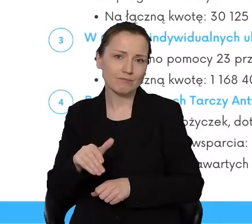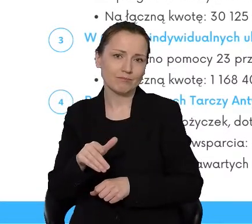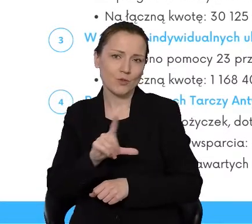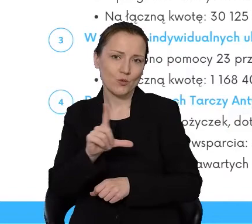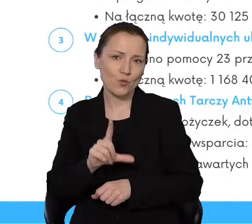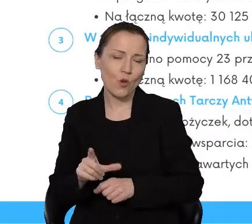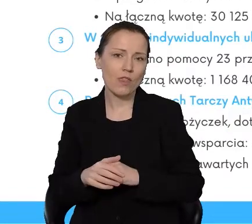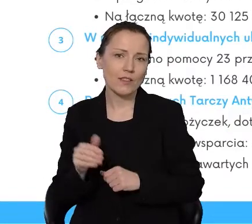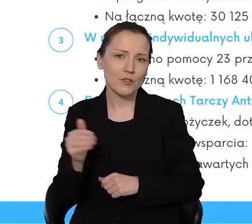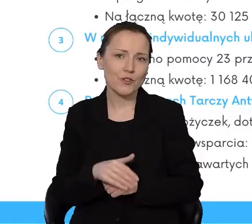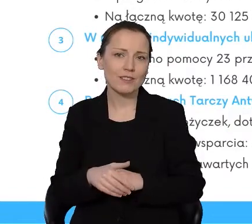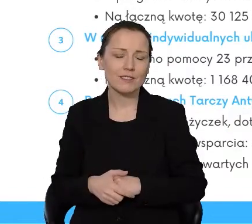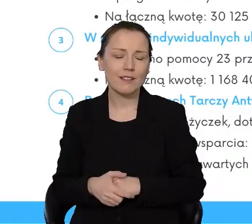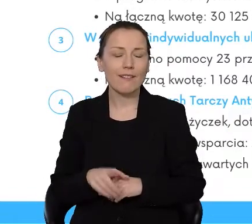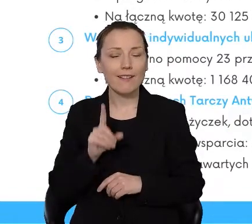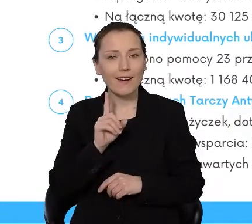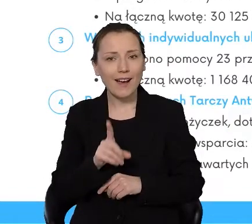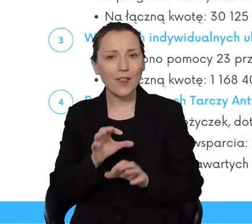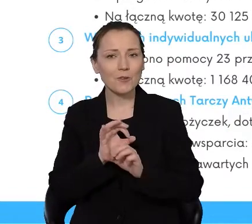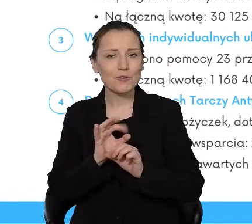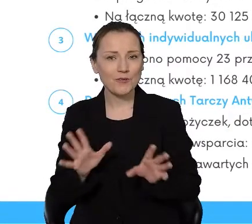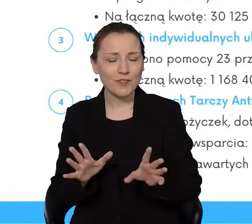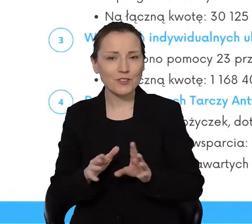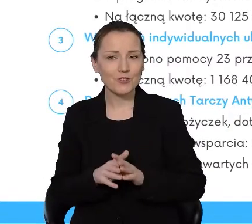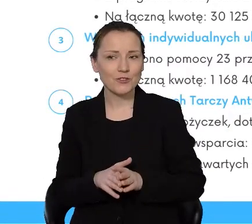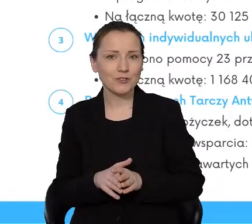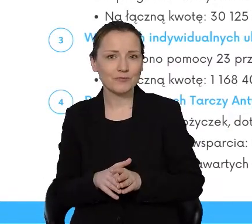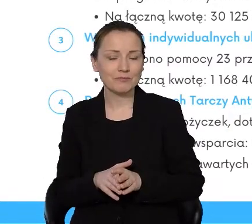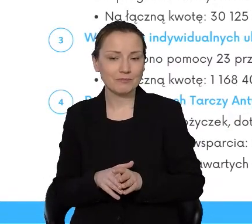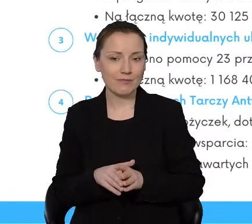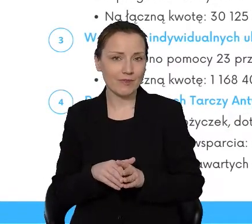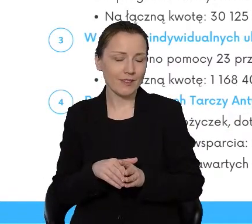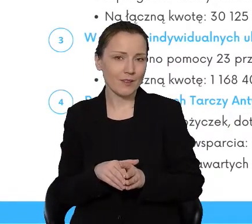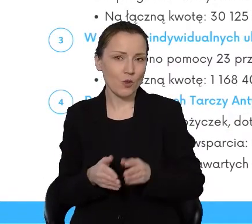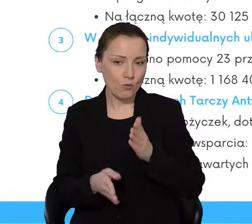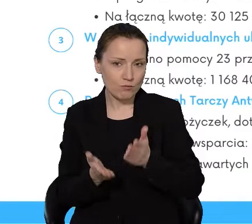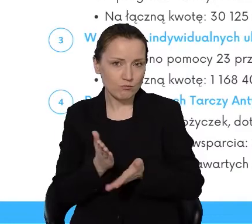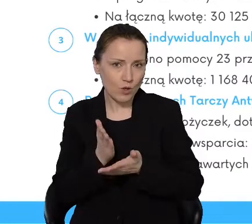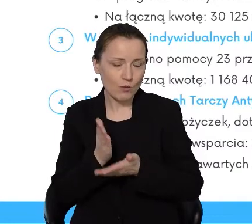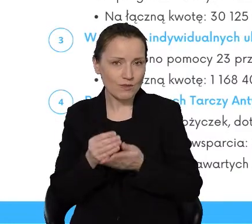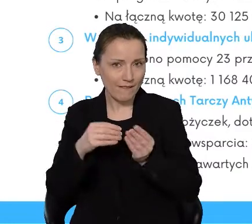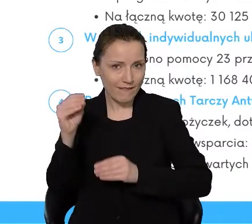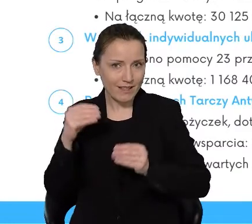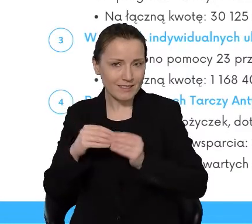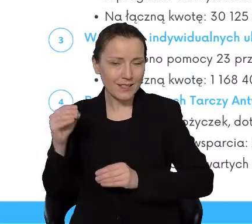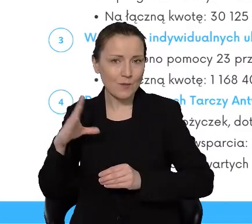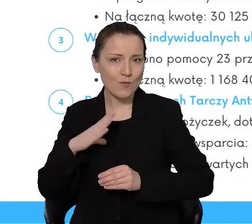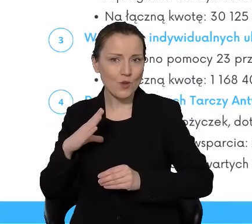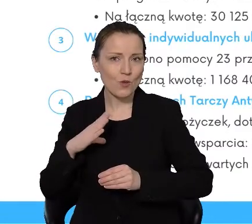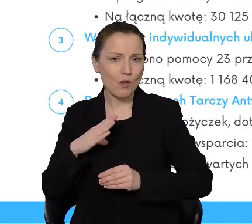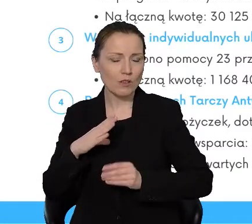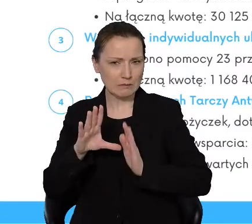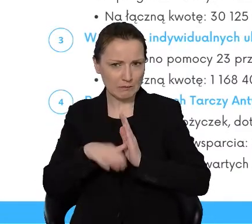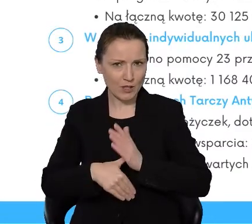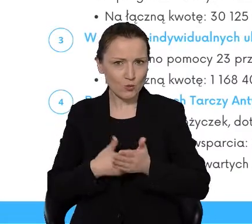Ale oczywiście najbardziej powszechna i taka kwotowo najwyższa pomoc poza tą miejską, która